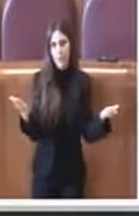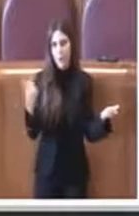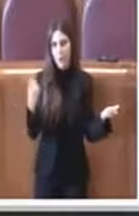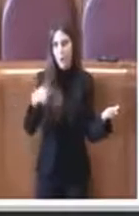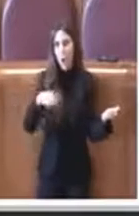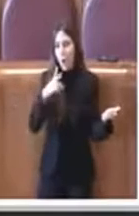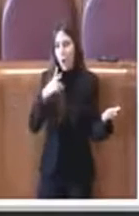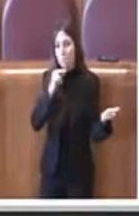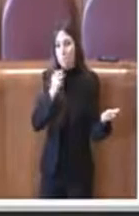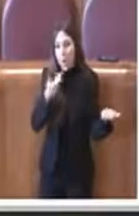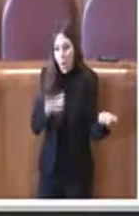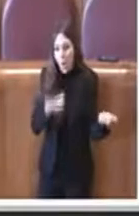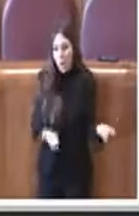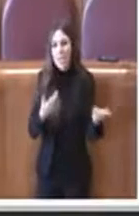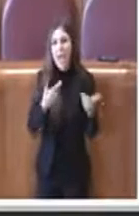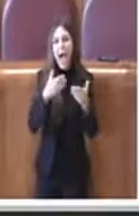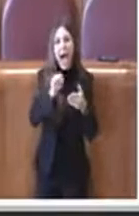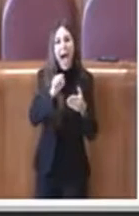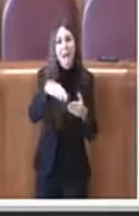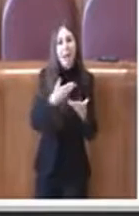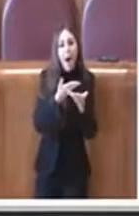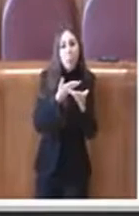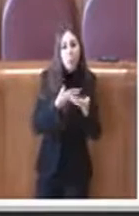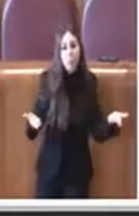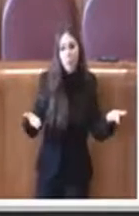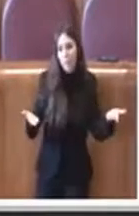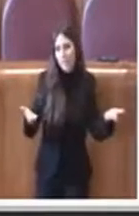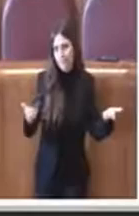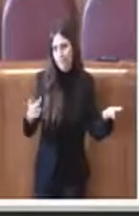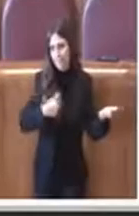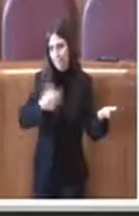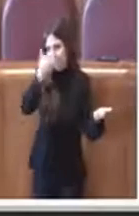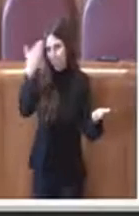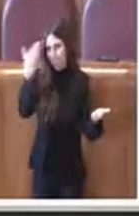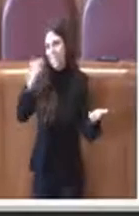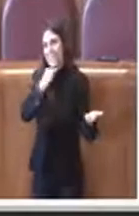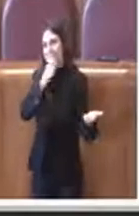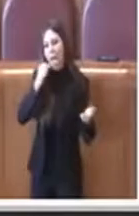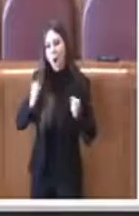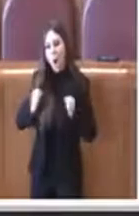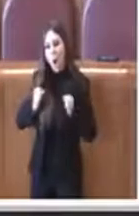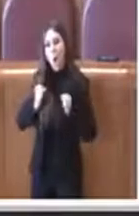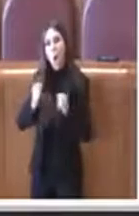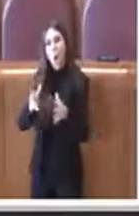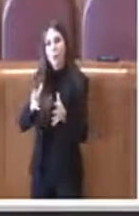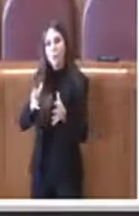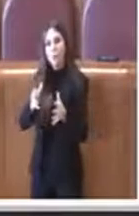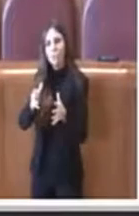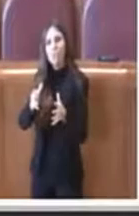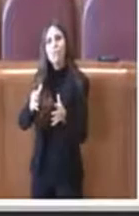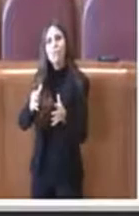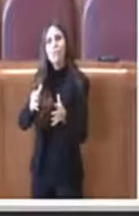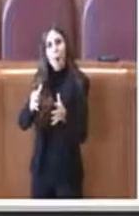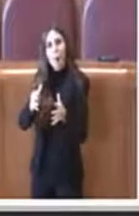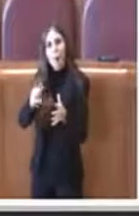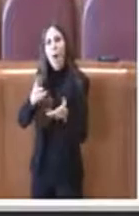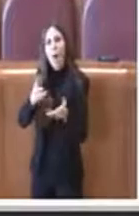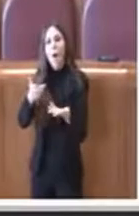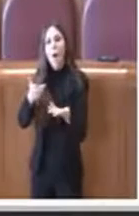parlando io ho detto francamente oggi per me ci vuole coraggio a non votare a favore di